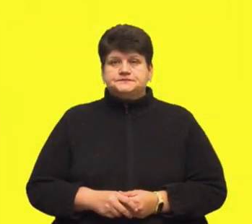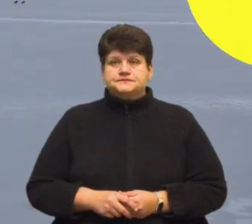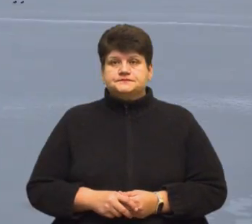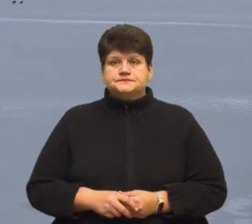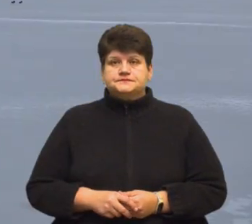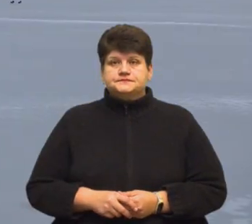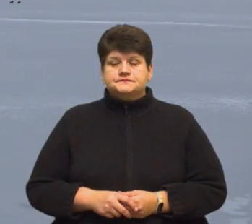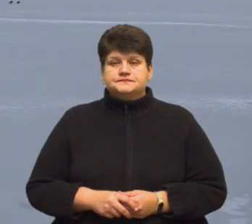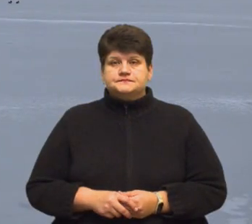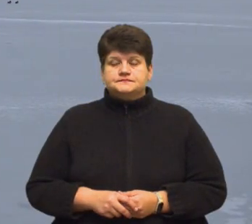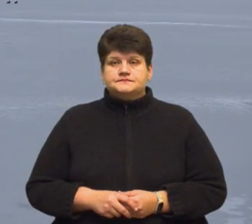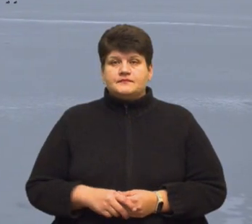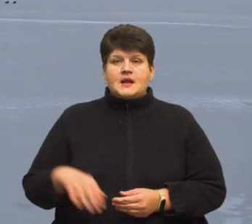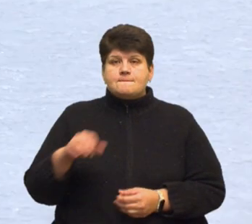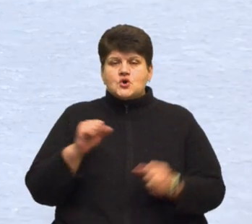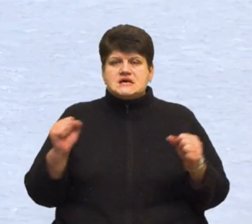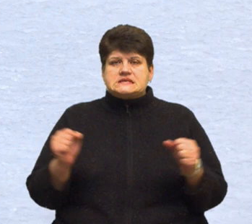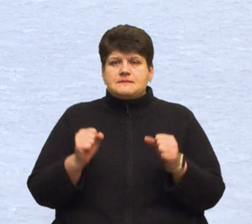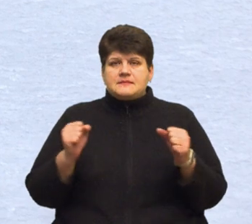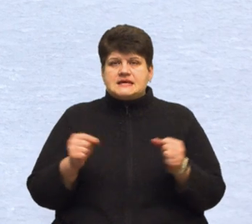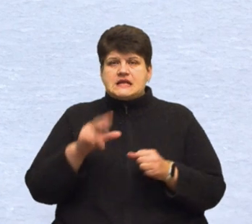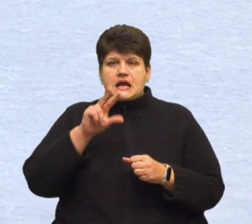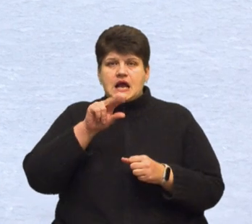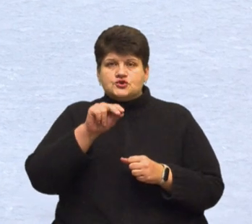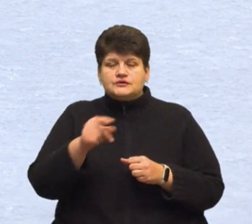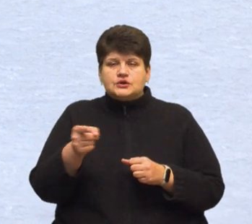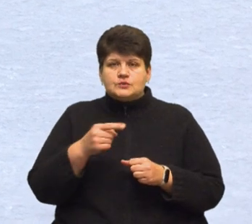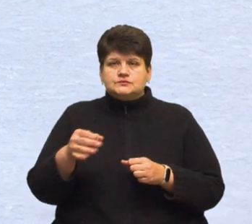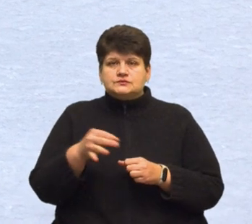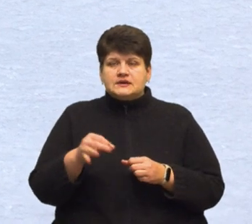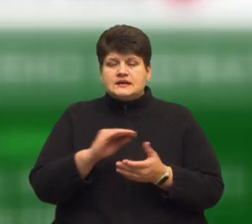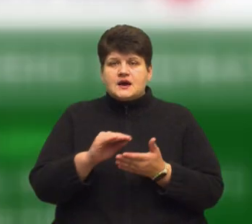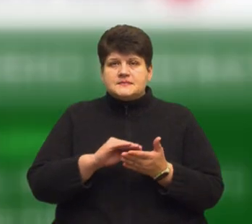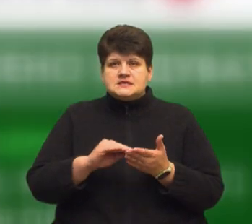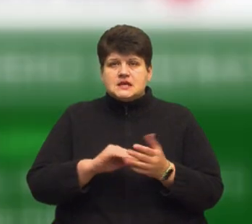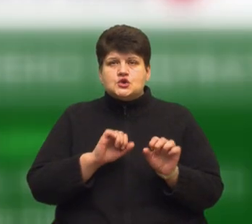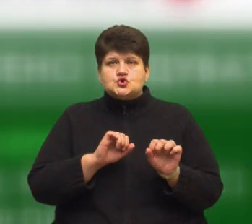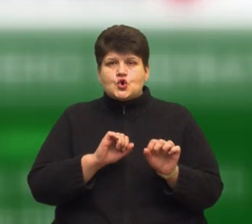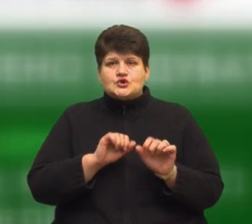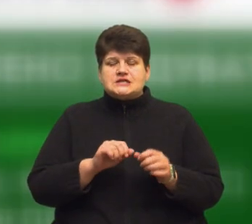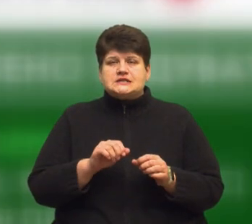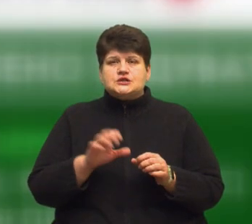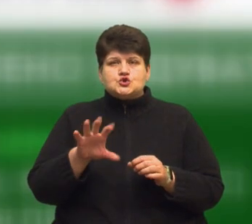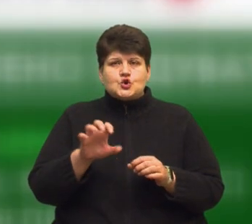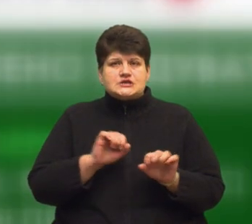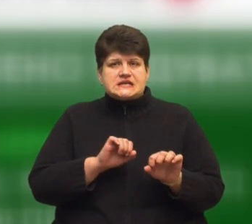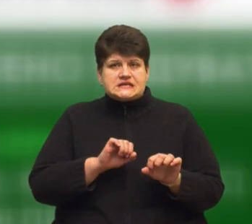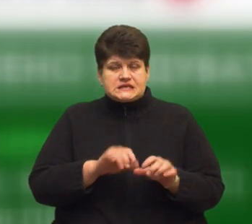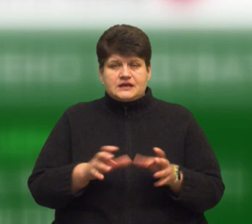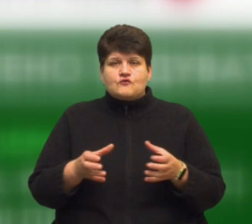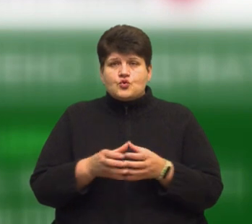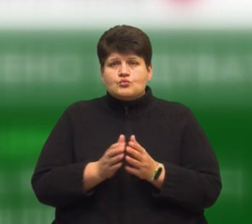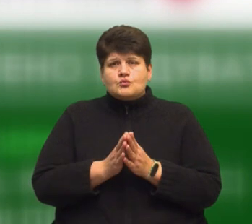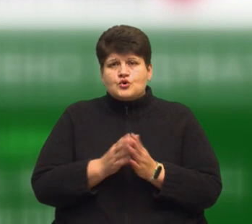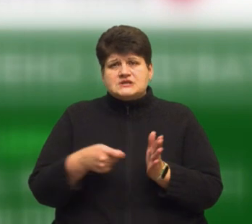Про замерзлих качок на Тернопільському ставі написали у соцмережах зоозахисники. У групі «Захист тварин у Тернополі» просять